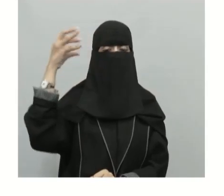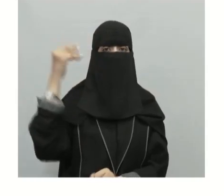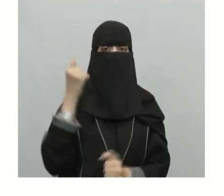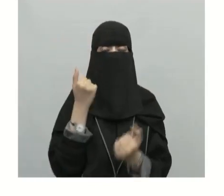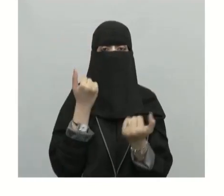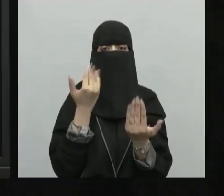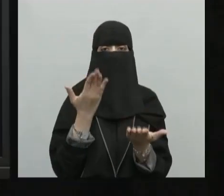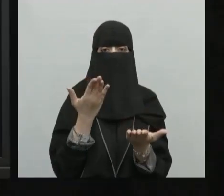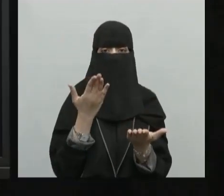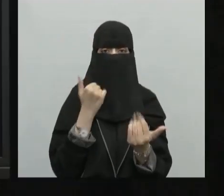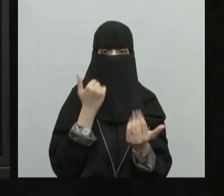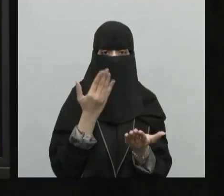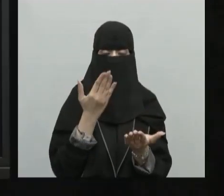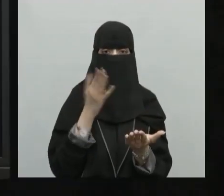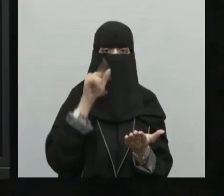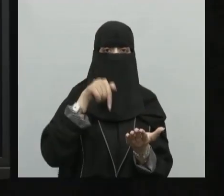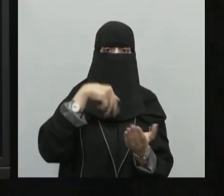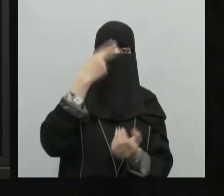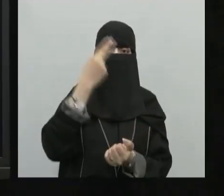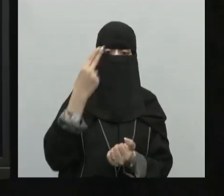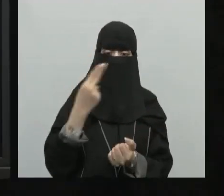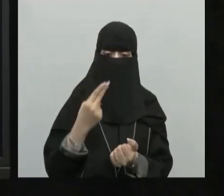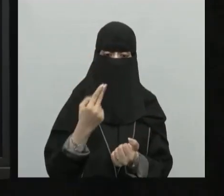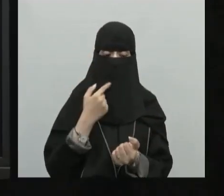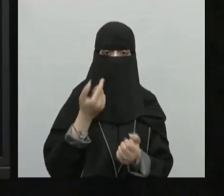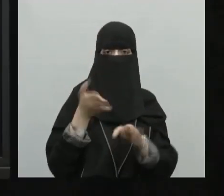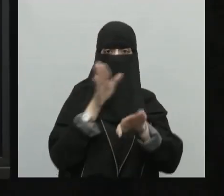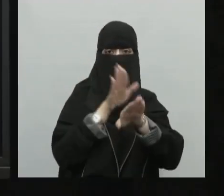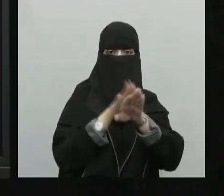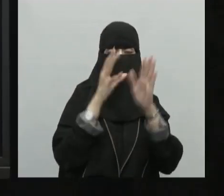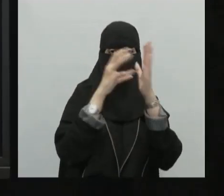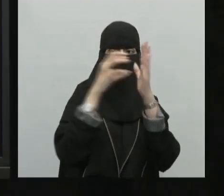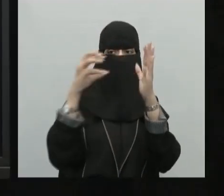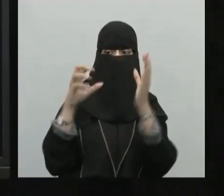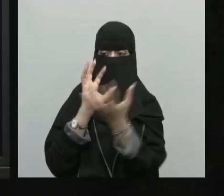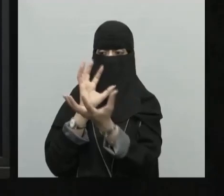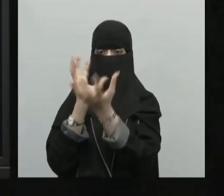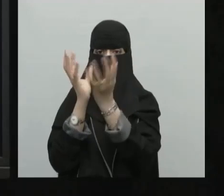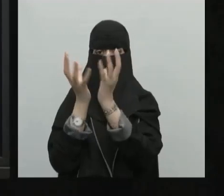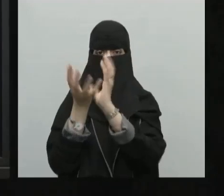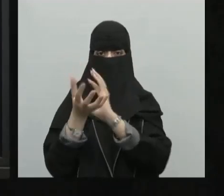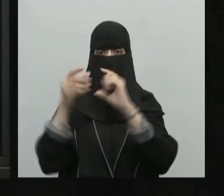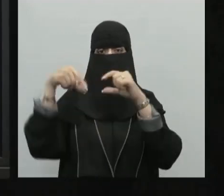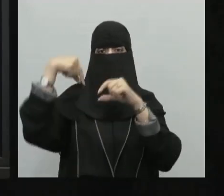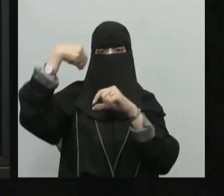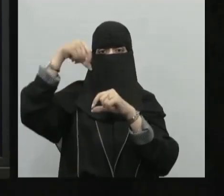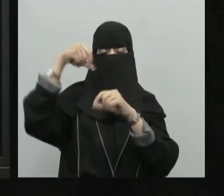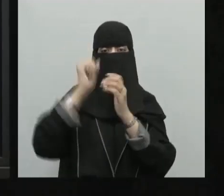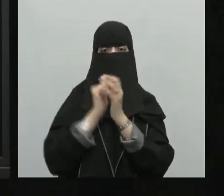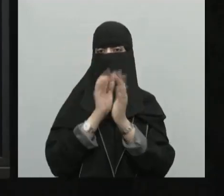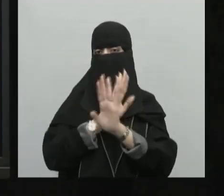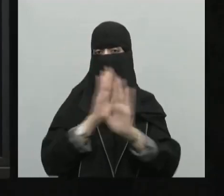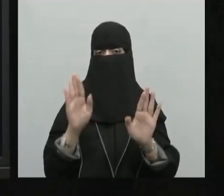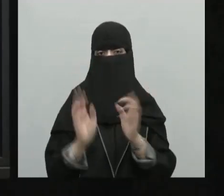وهمية دوائر وهمية لا بد أن نركز أبناء وبنات الطلاب أنها دوائر وهمية أي